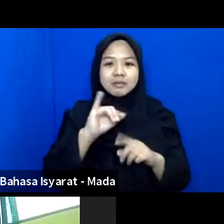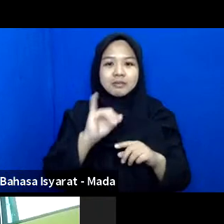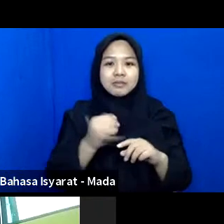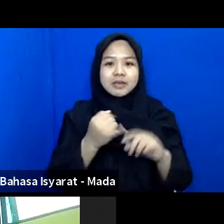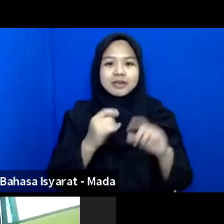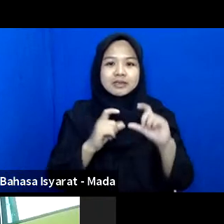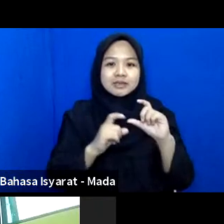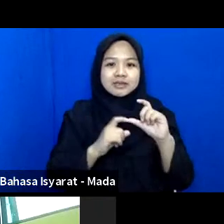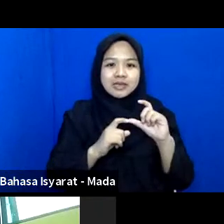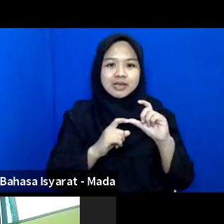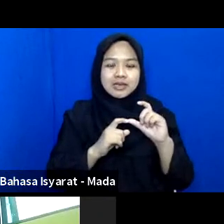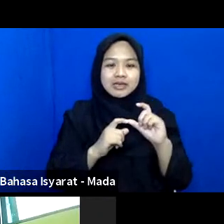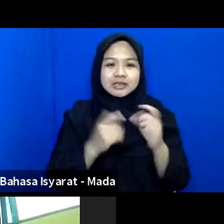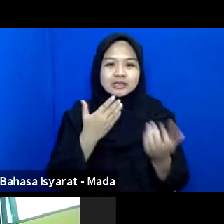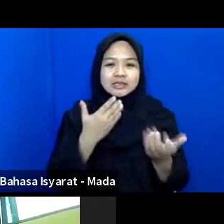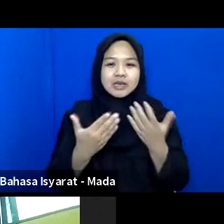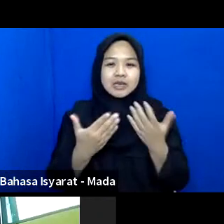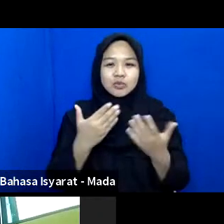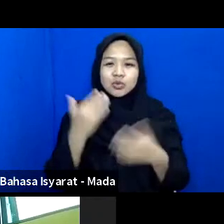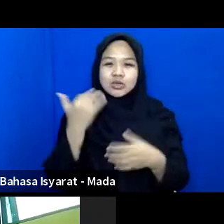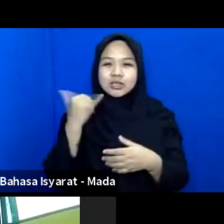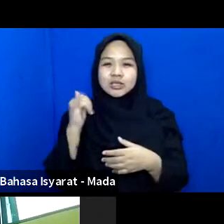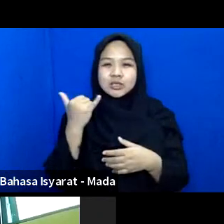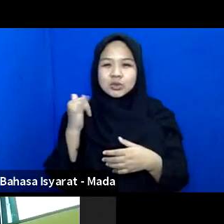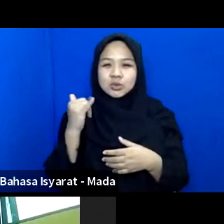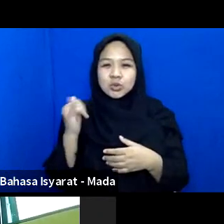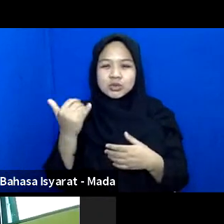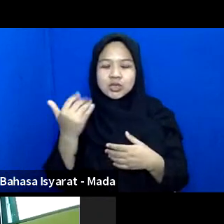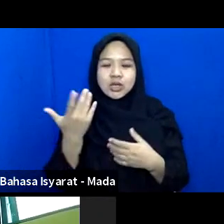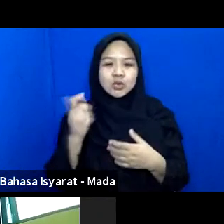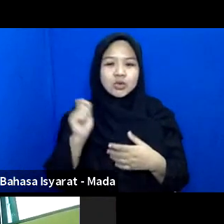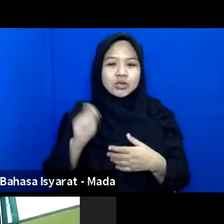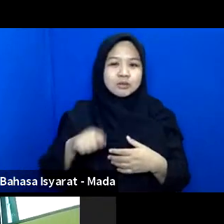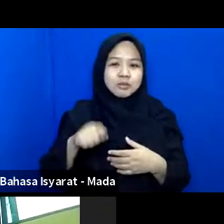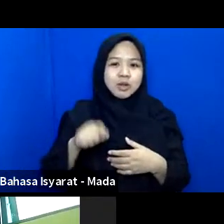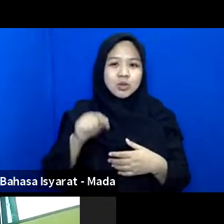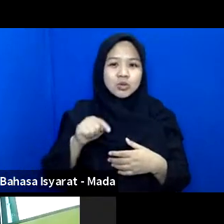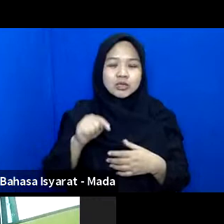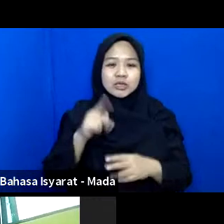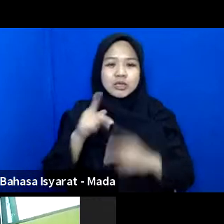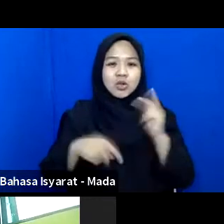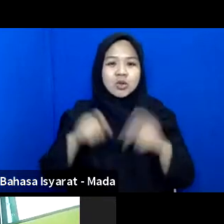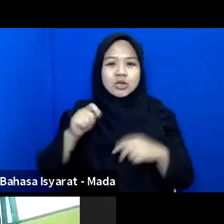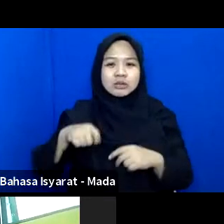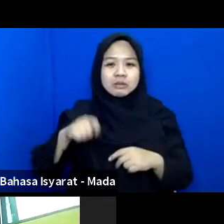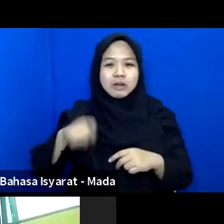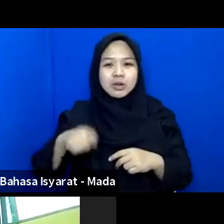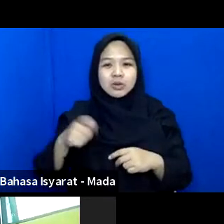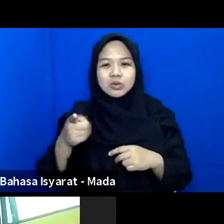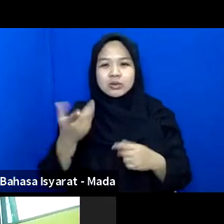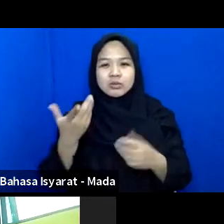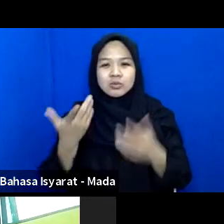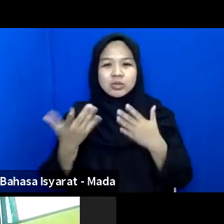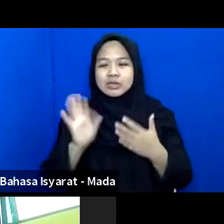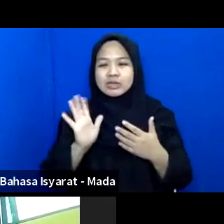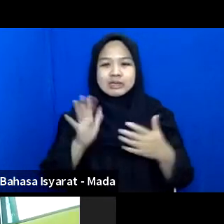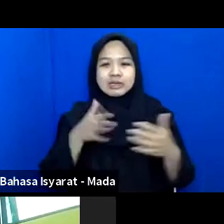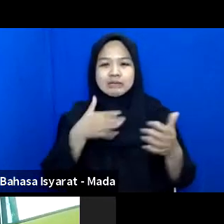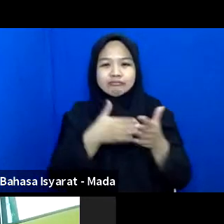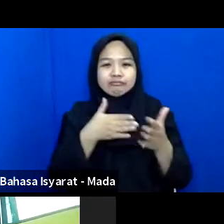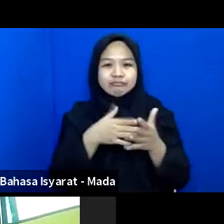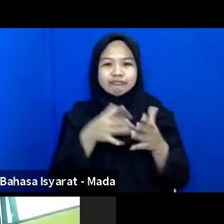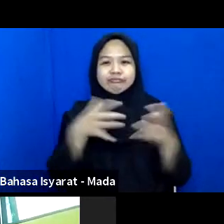Mungkin di Jogja Bagi di Palu ini Kalau di Palu memang Tidak Banyak kendala